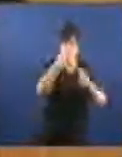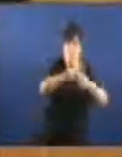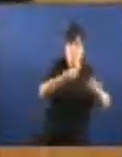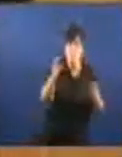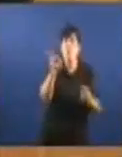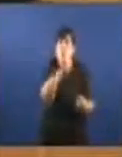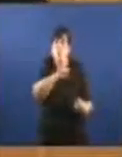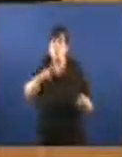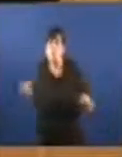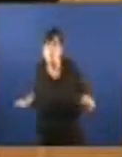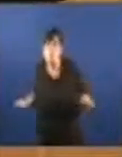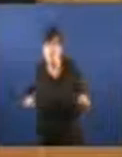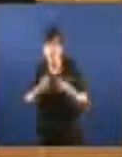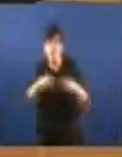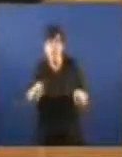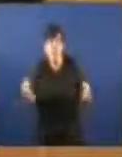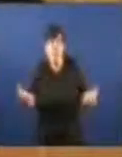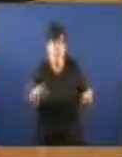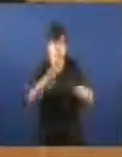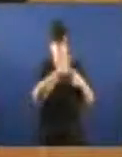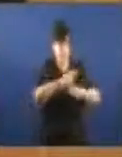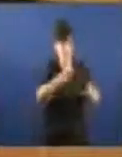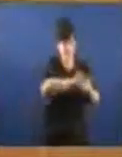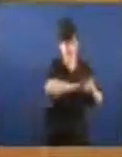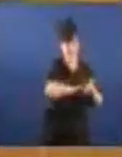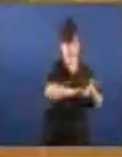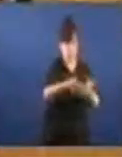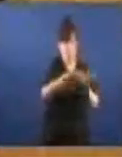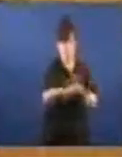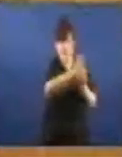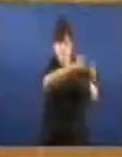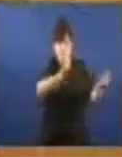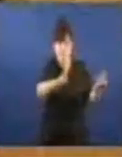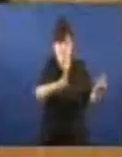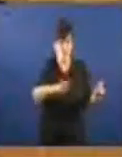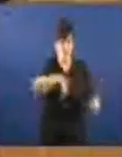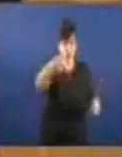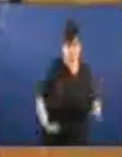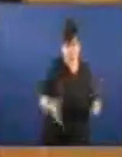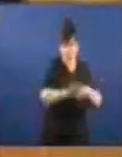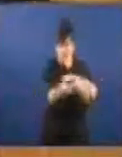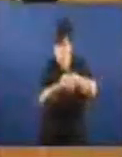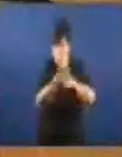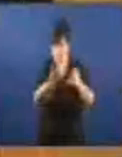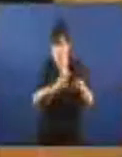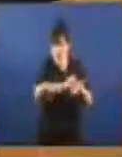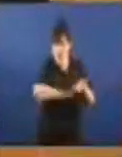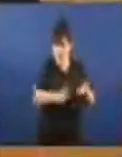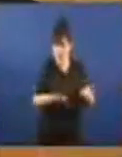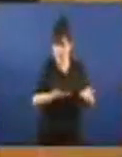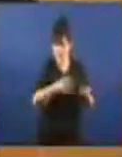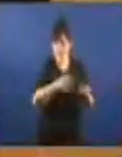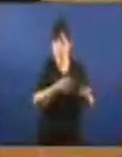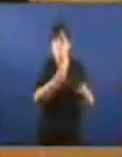é gratuita De decir, para todos os cidadãos Os de arriba e os de abaixo E financias é con impostos progresivos que